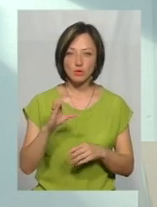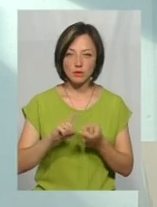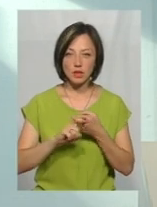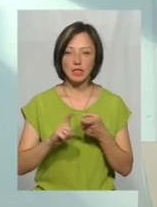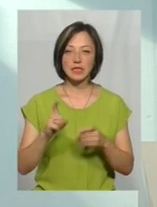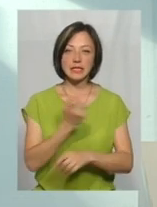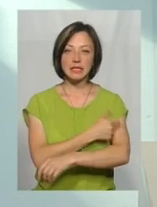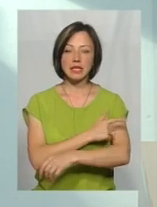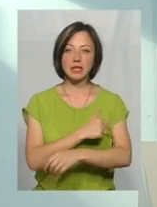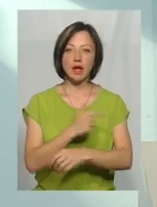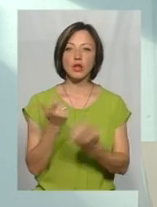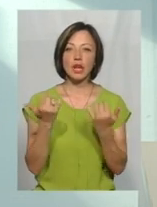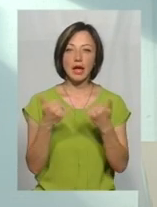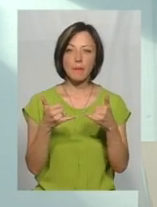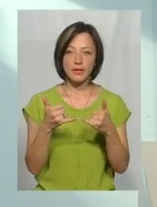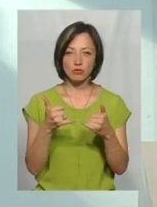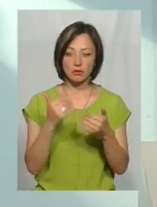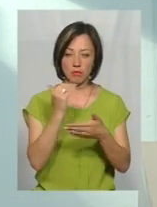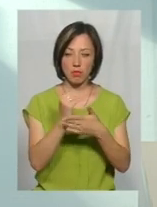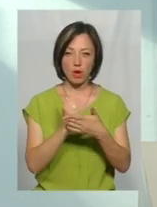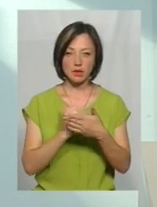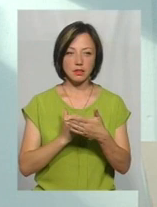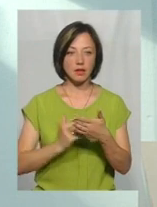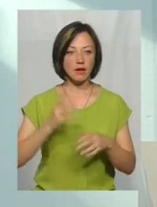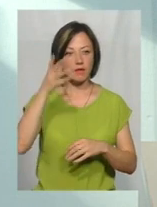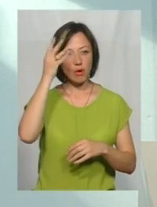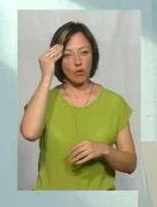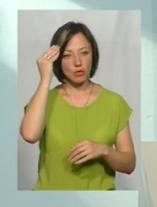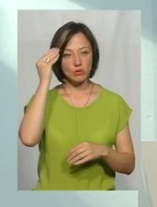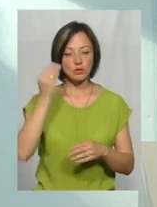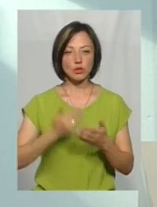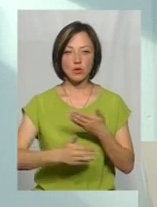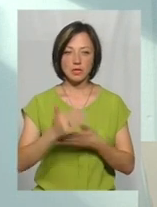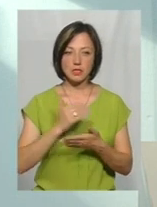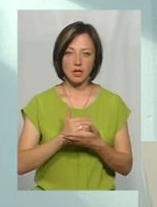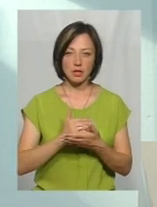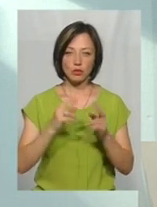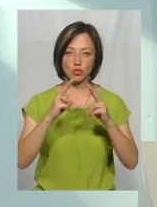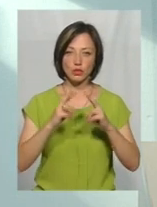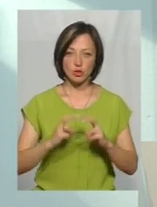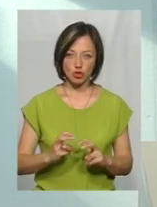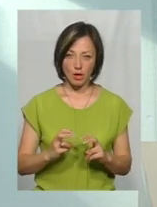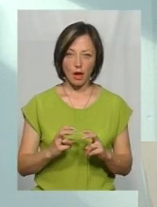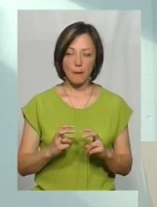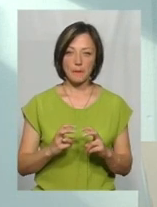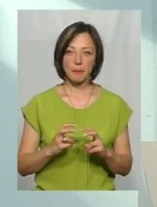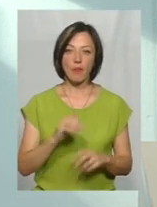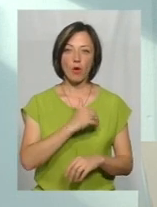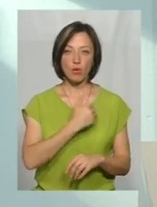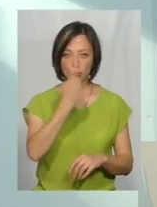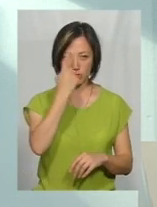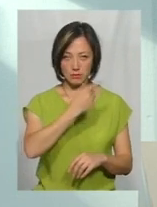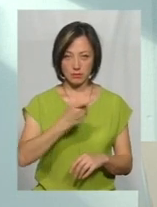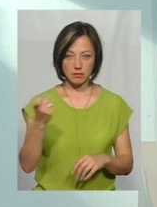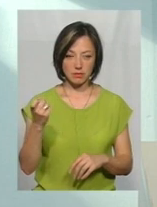санітарно-хімічні. Враховуючи останні дослідження, хочу довести